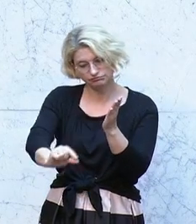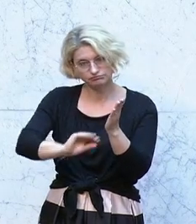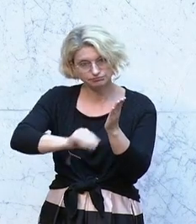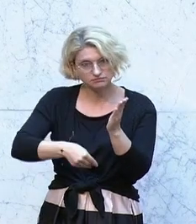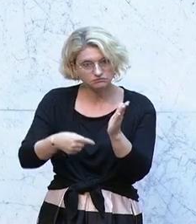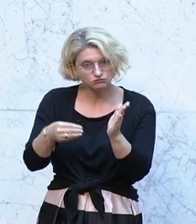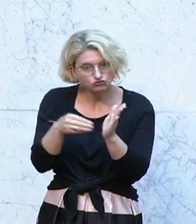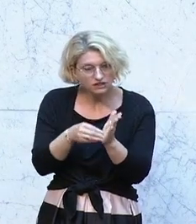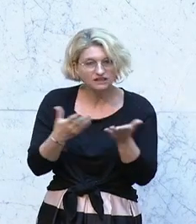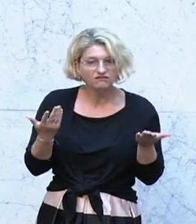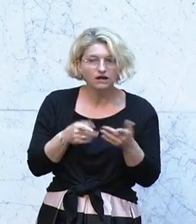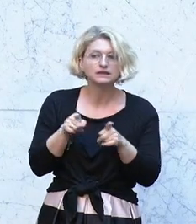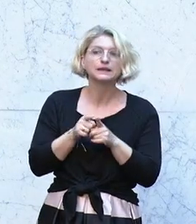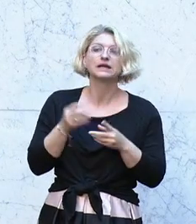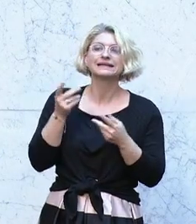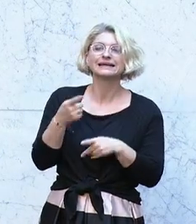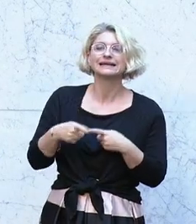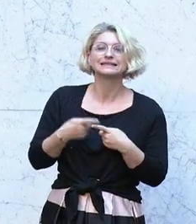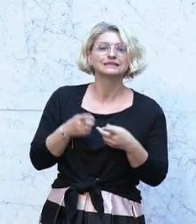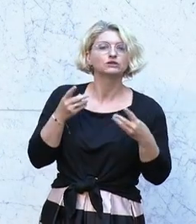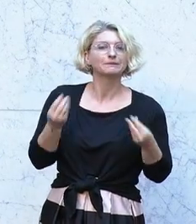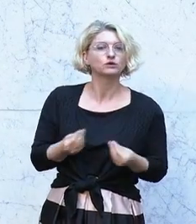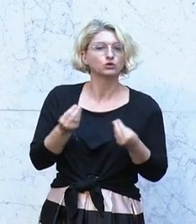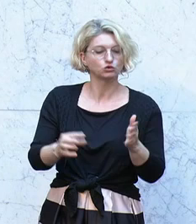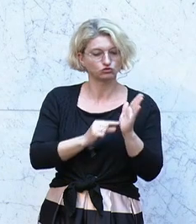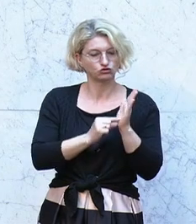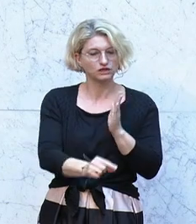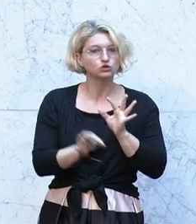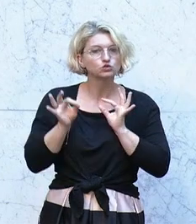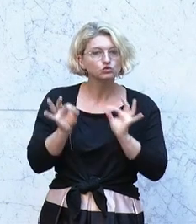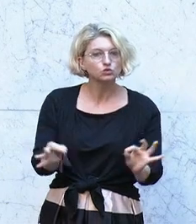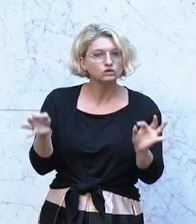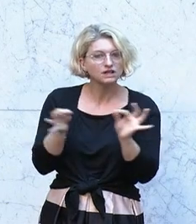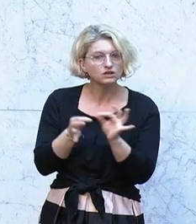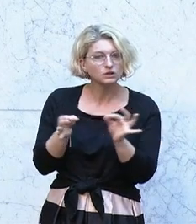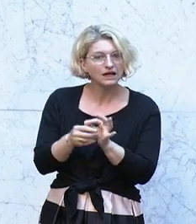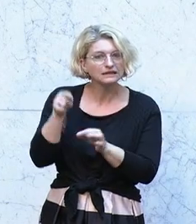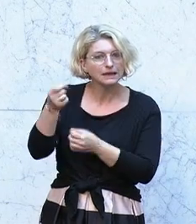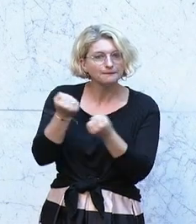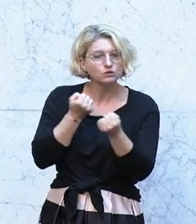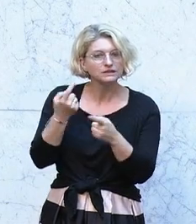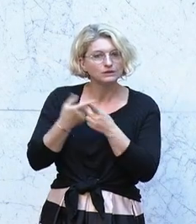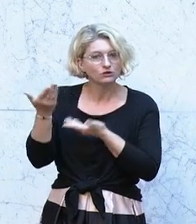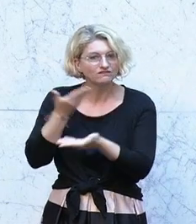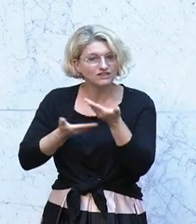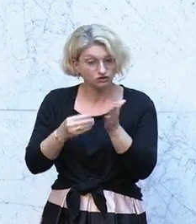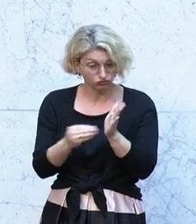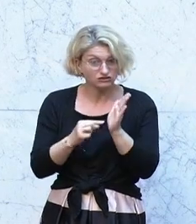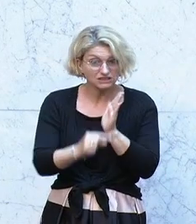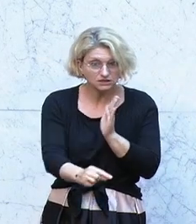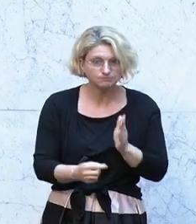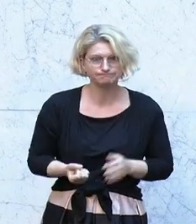gute Kontakte in Politik und Wirtschaft. Nicht zuletzt